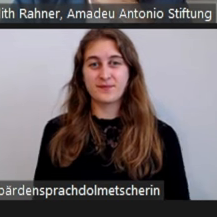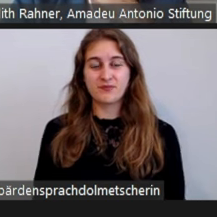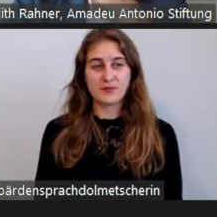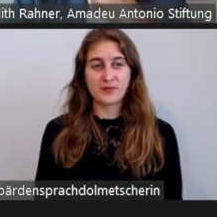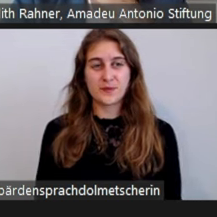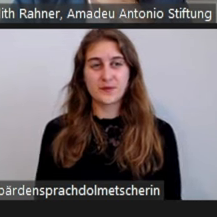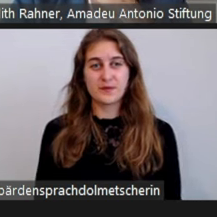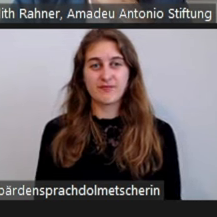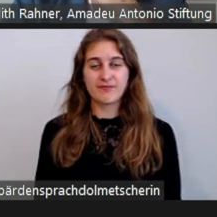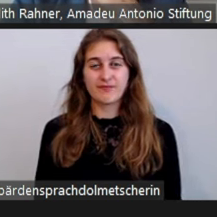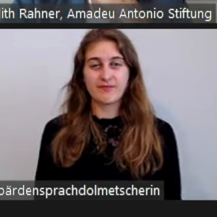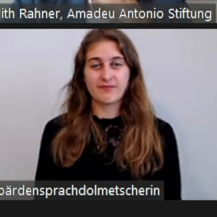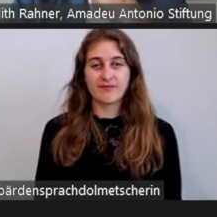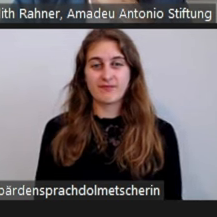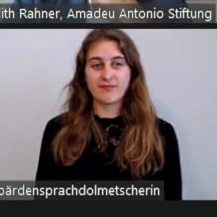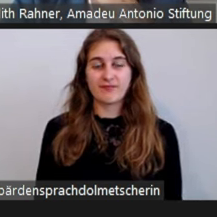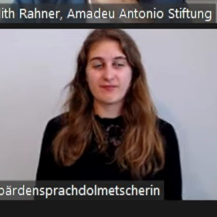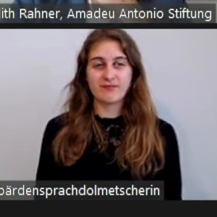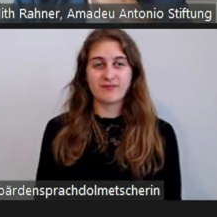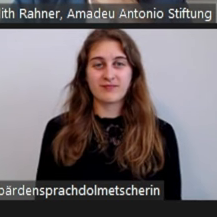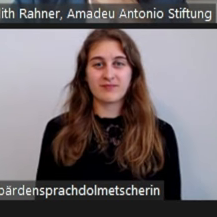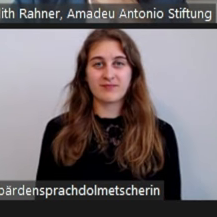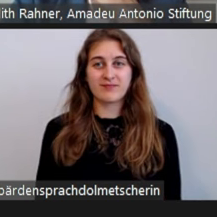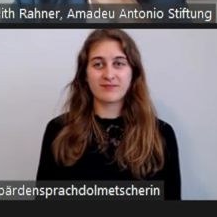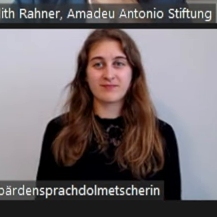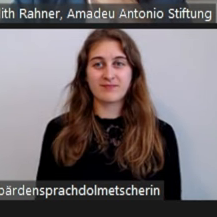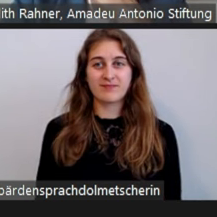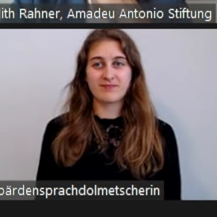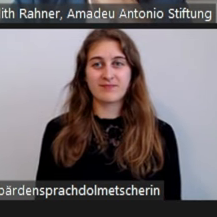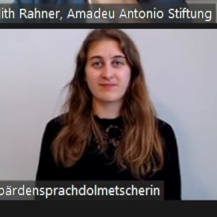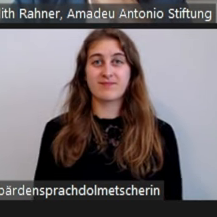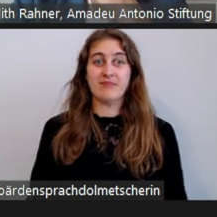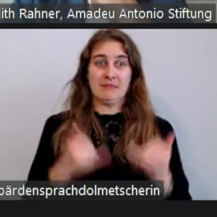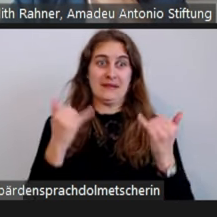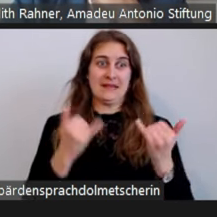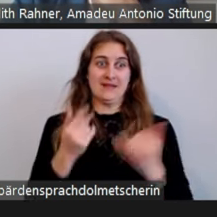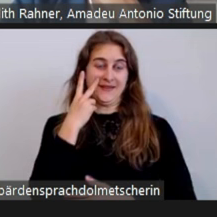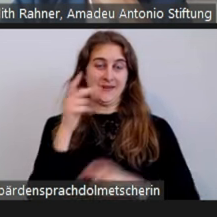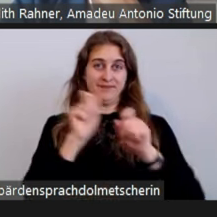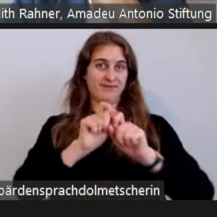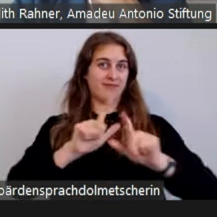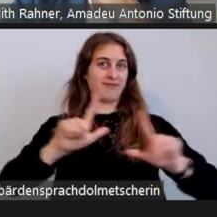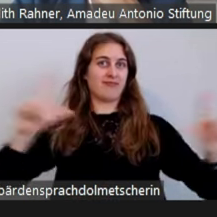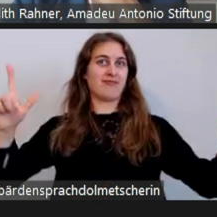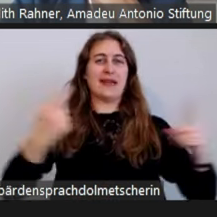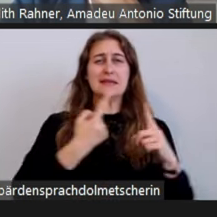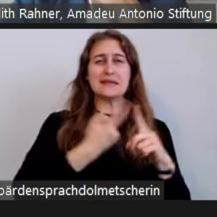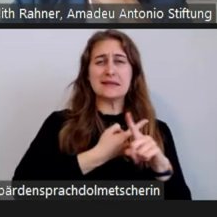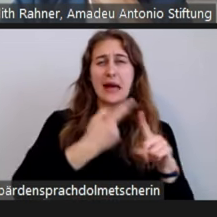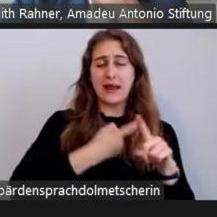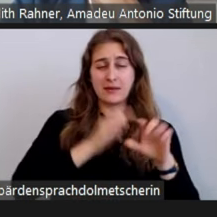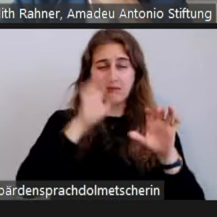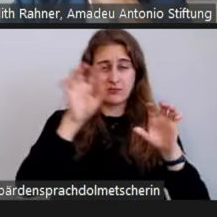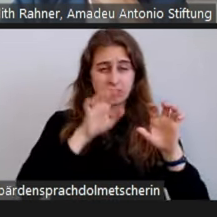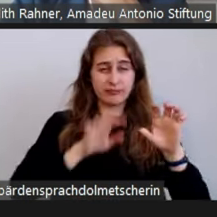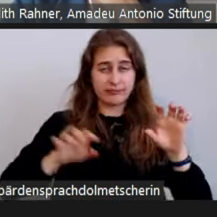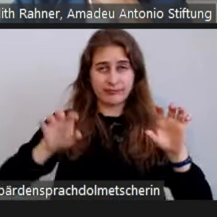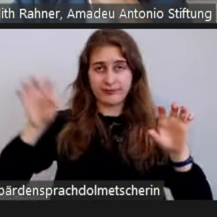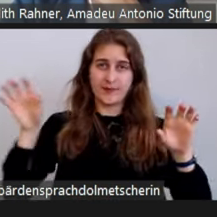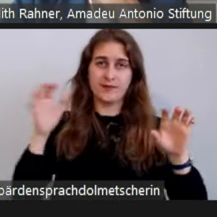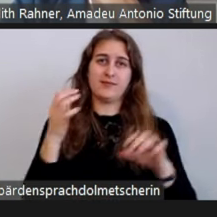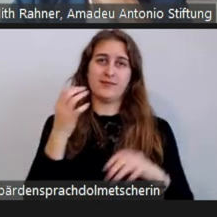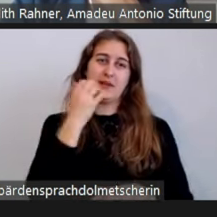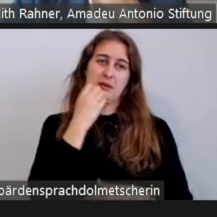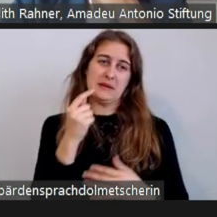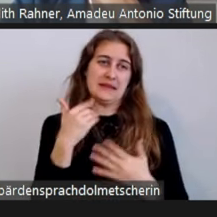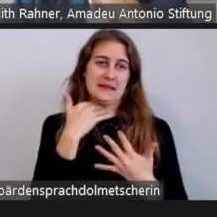Genau, wir fallen gleich mal mit der großen Folie zu den großen Zahlen ins Haus. Wie